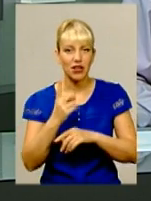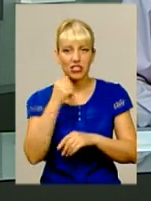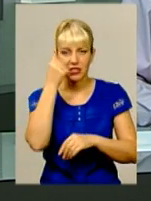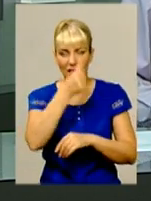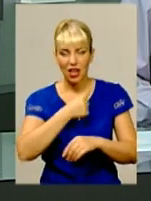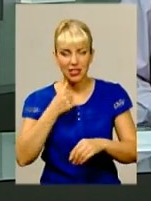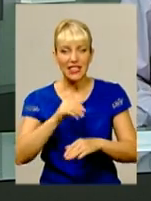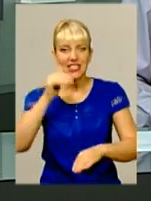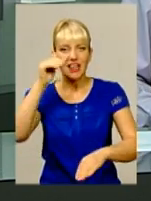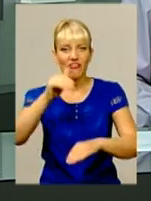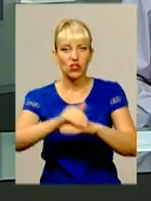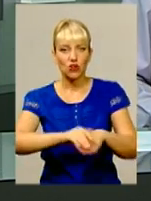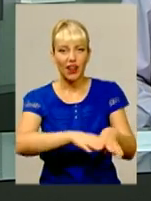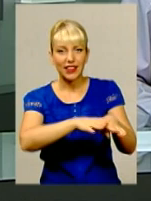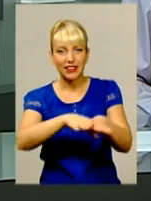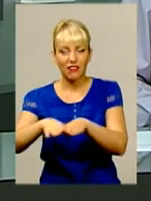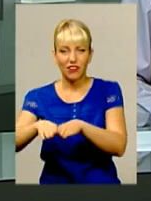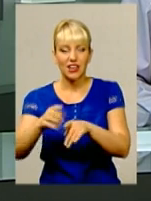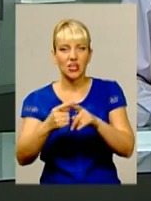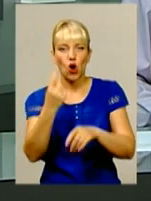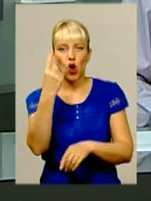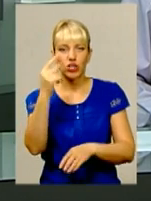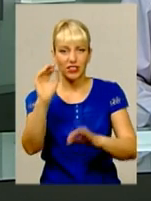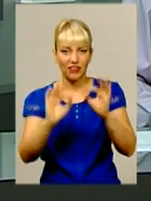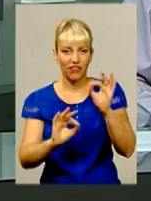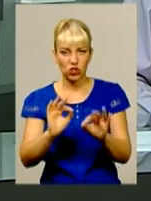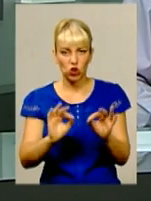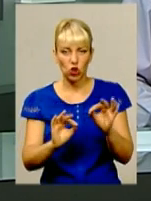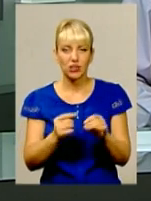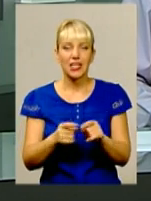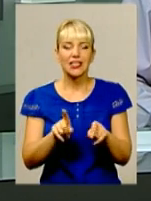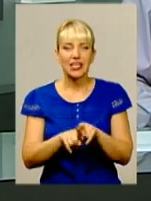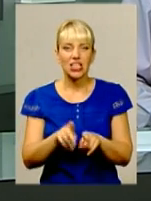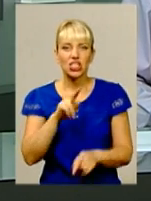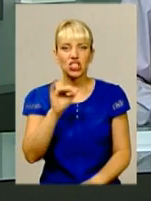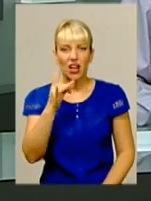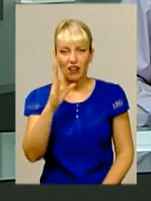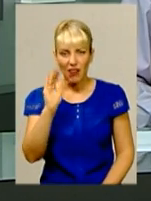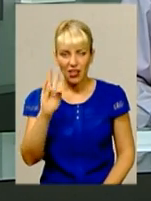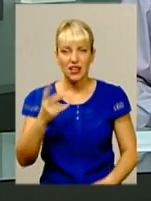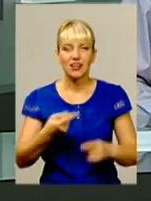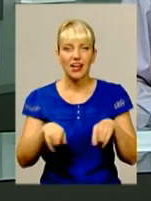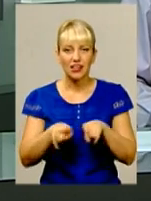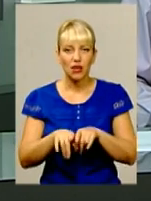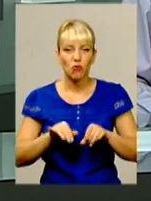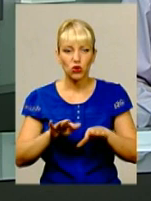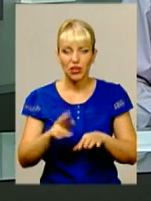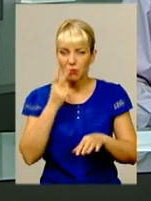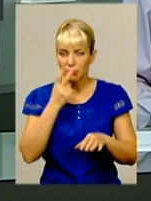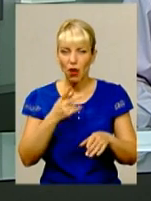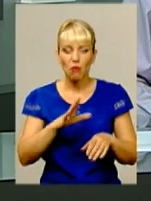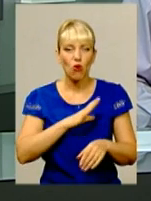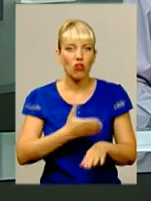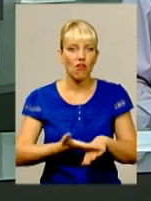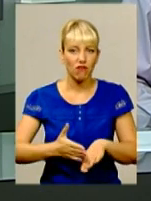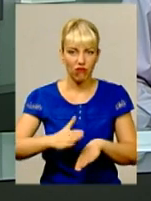дефляцію. Вона становить 1%. І це при тому, що ще у червні такий процес передбачити було важко. Розлогу начальник